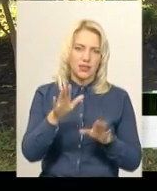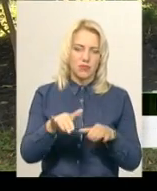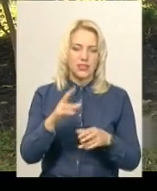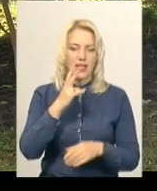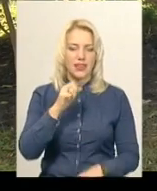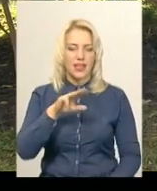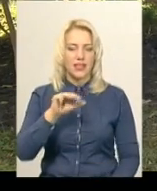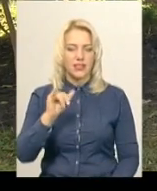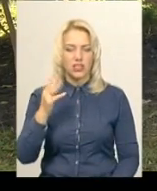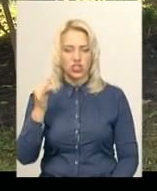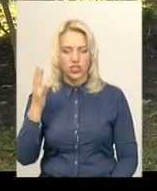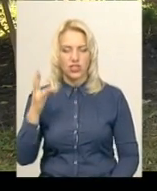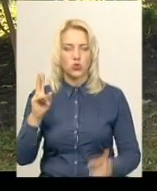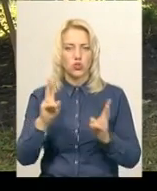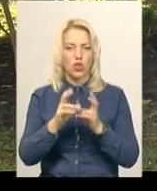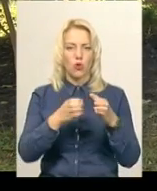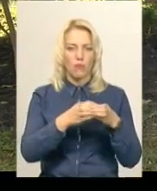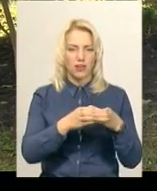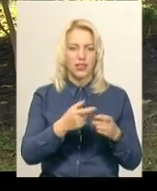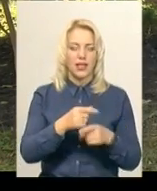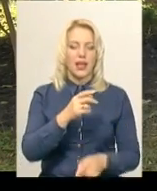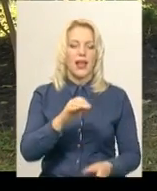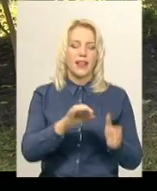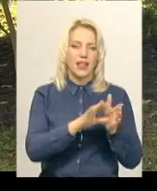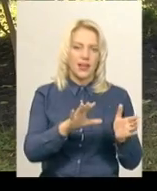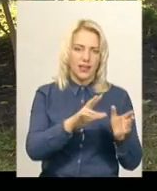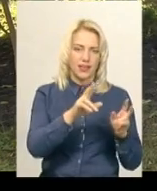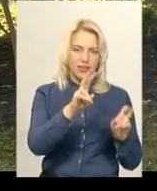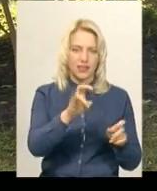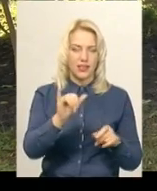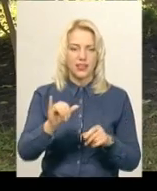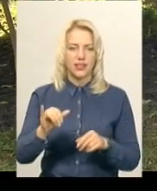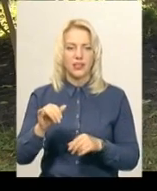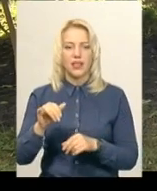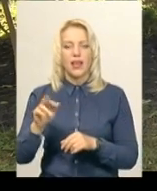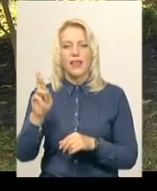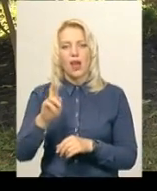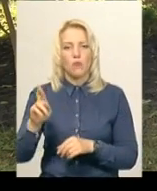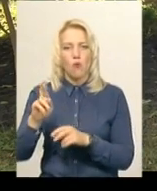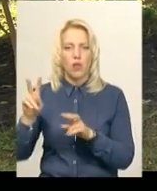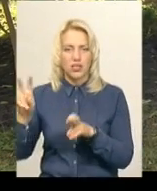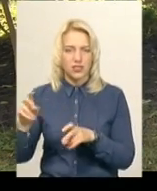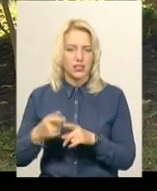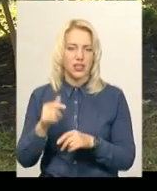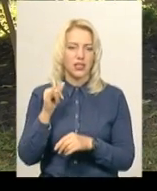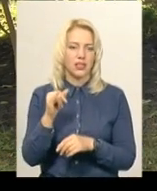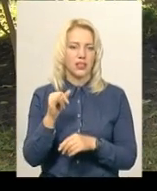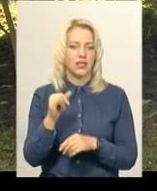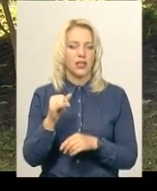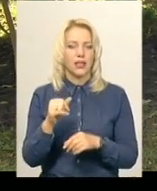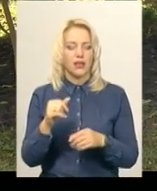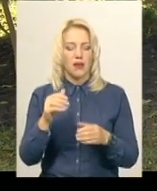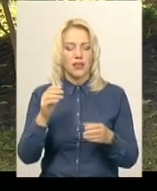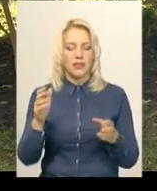зустрічались команди «Енергетик», «Миклуш», «Нетішин» та «Евеліна Ярмолинці». Матч